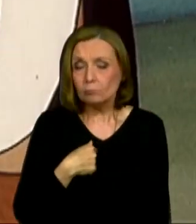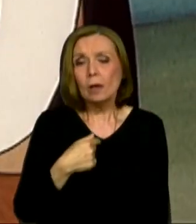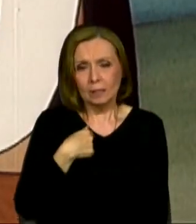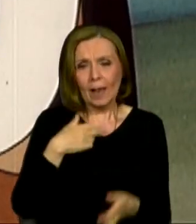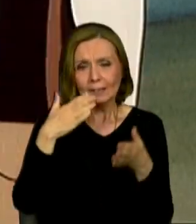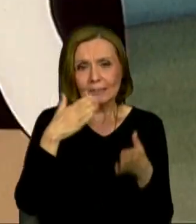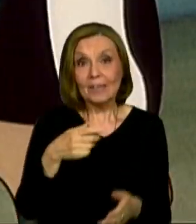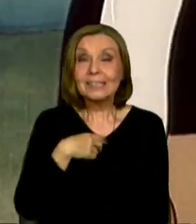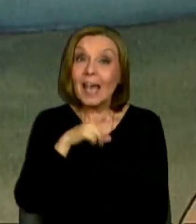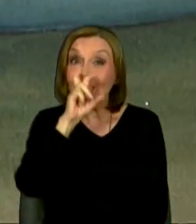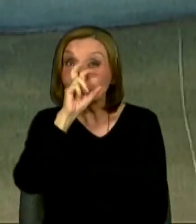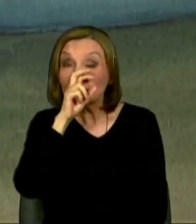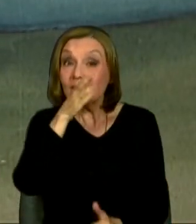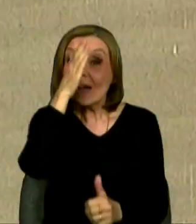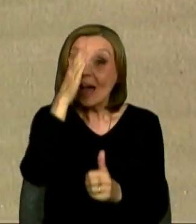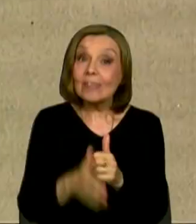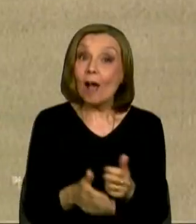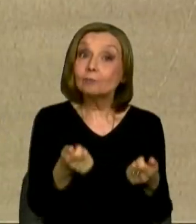Jen som zvedavý, čo z toho bude